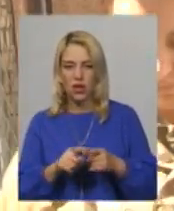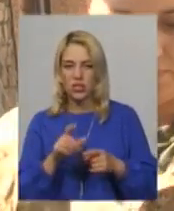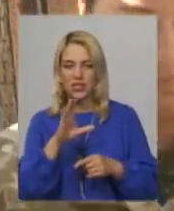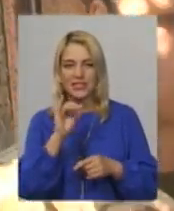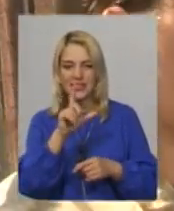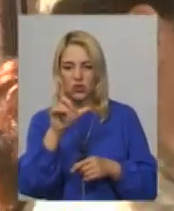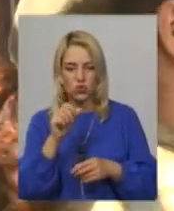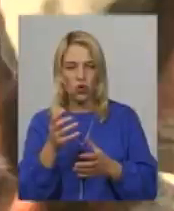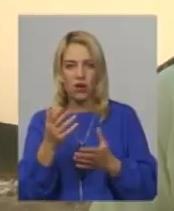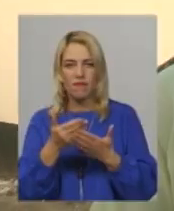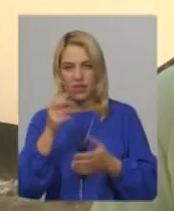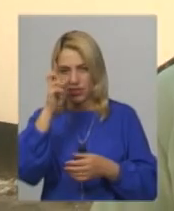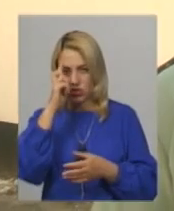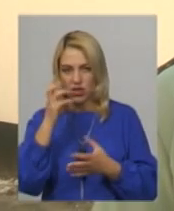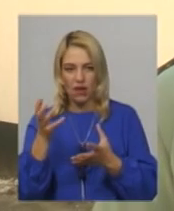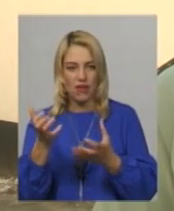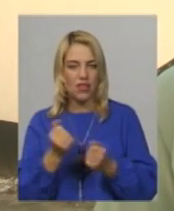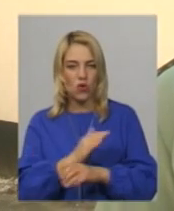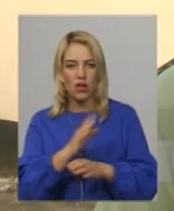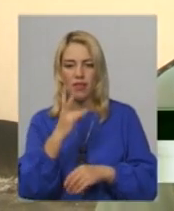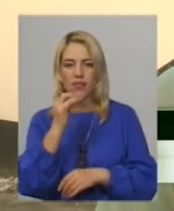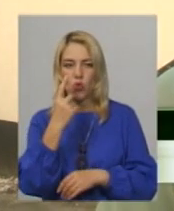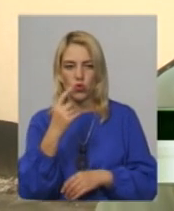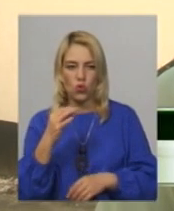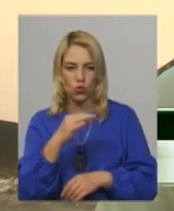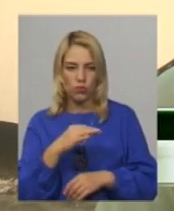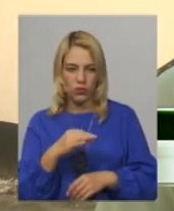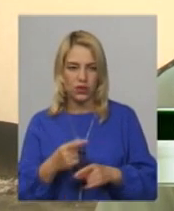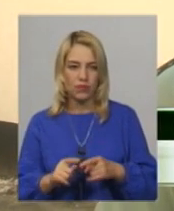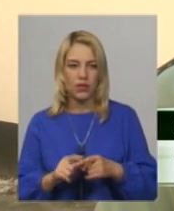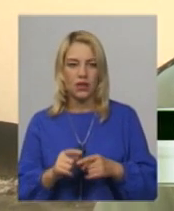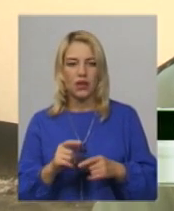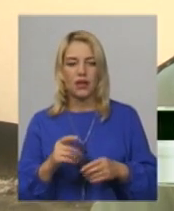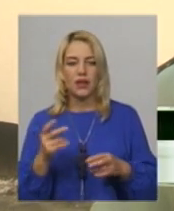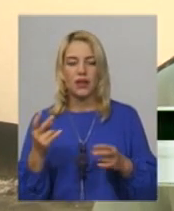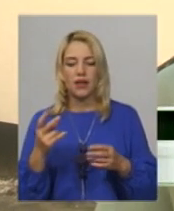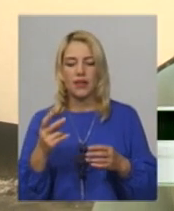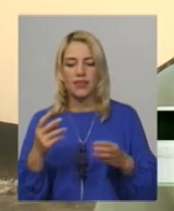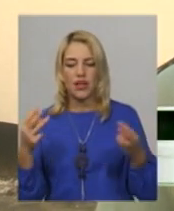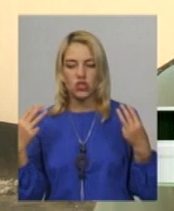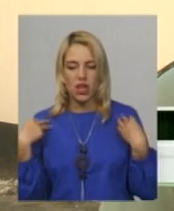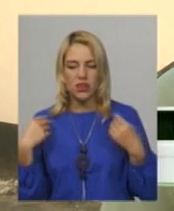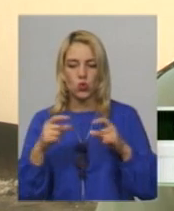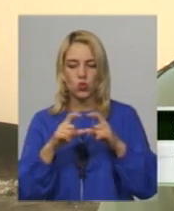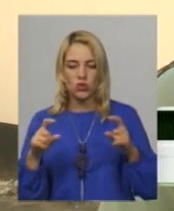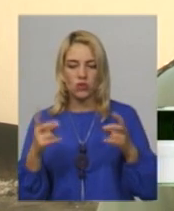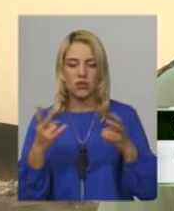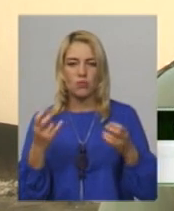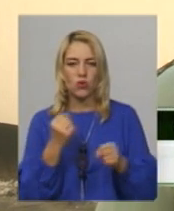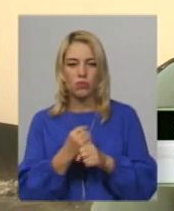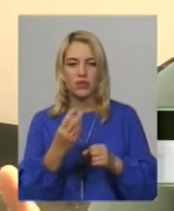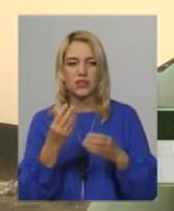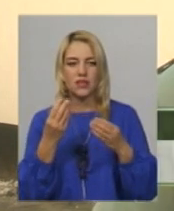в цьому році ні копійки. Приходиться все начальникам установ робити за кошти спеціальних